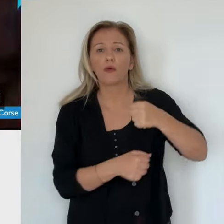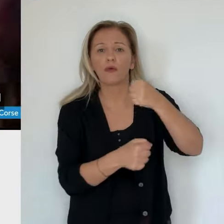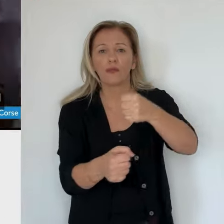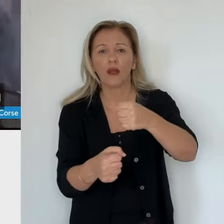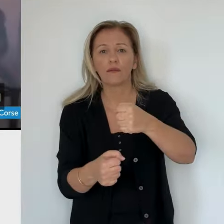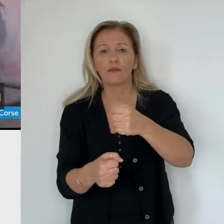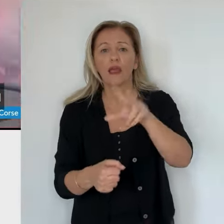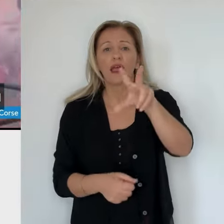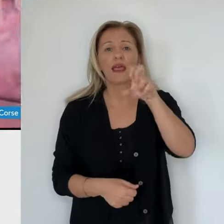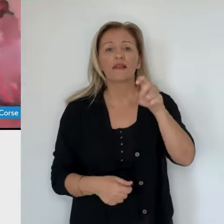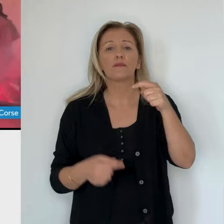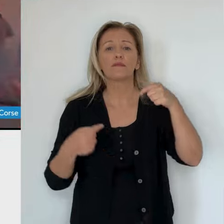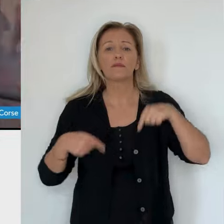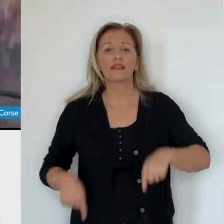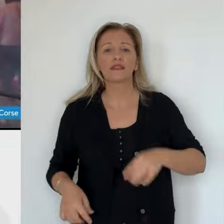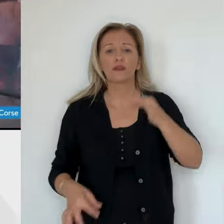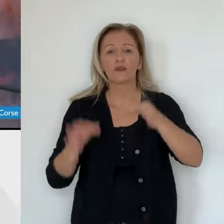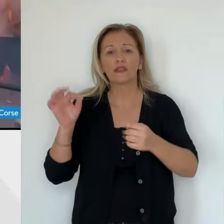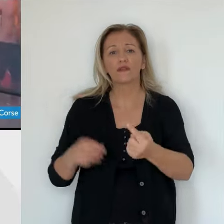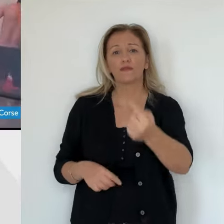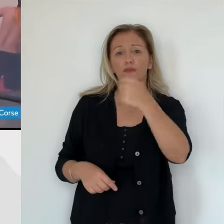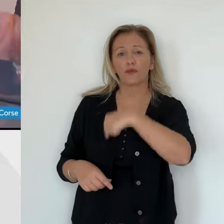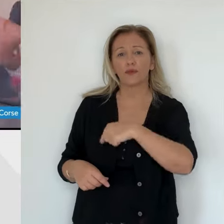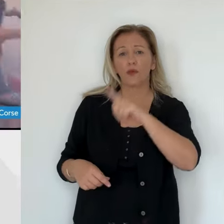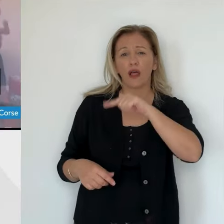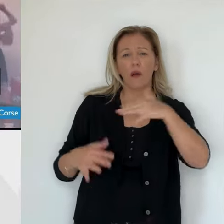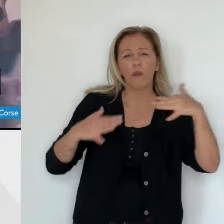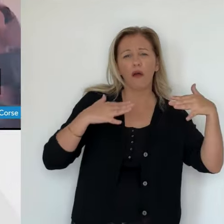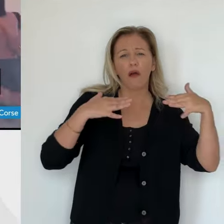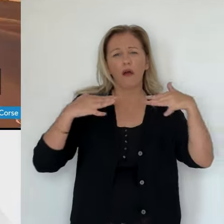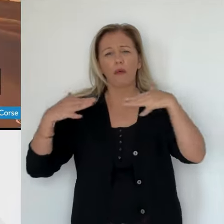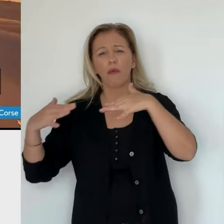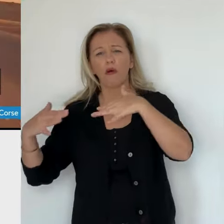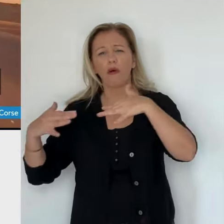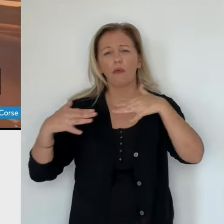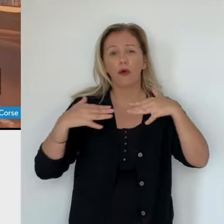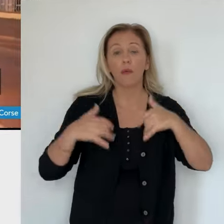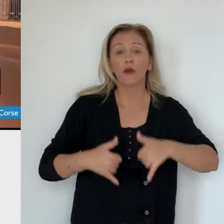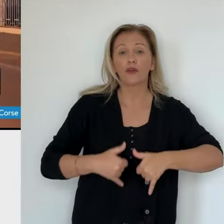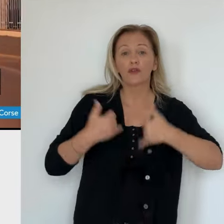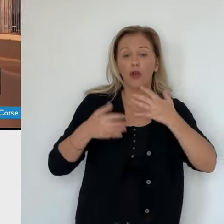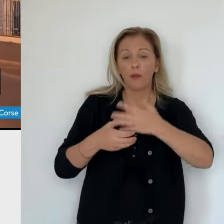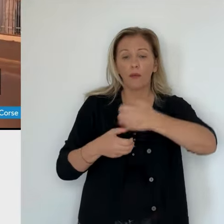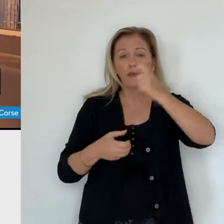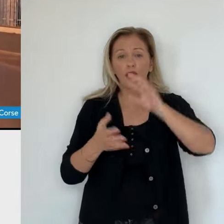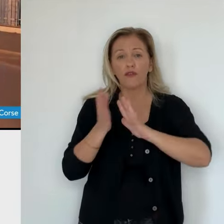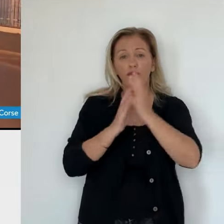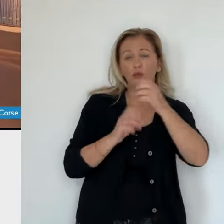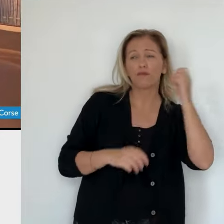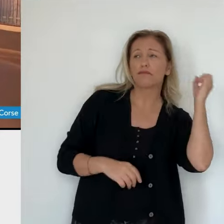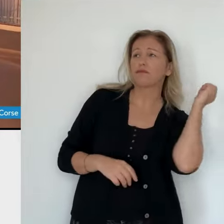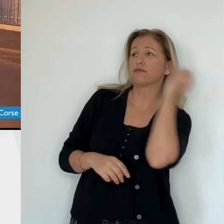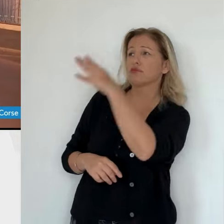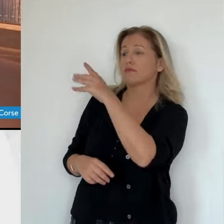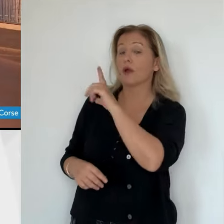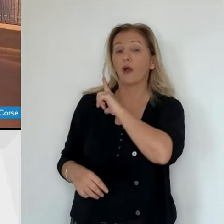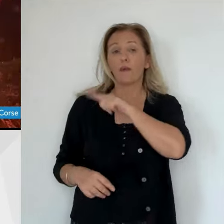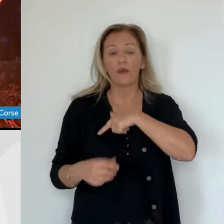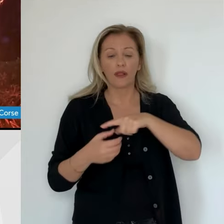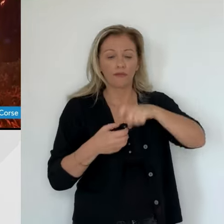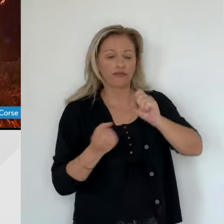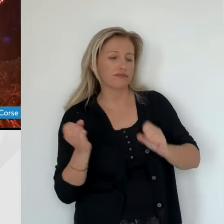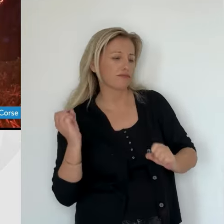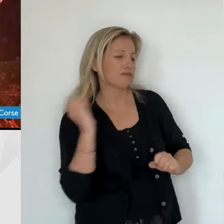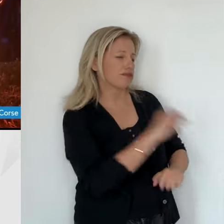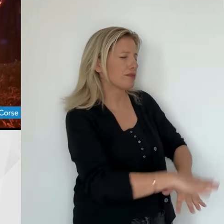six mois après la mort d'Ivan Colonna, en prison, et alors que le garde des Sceaux de l'époque, Éric Dupond-Moretti, était annoncé en Corse, on retient